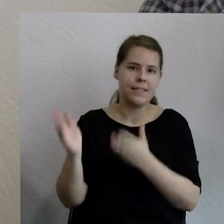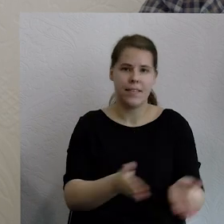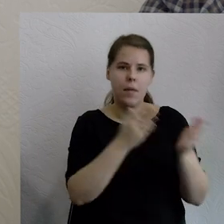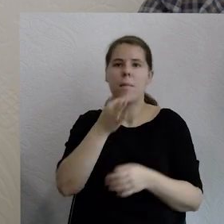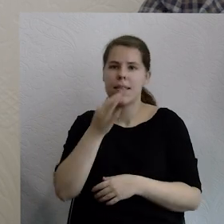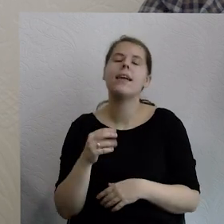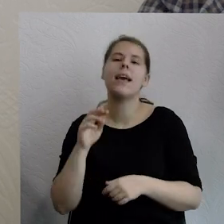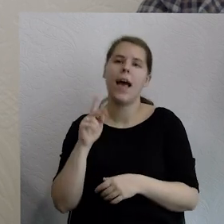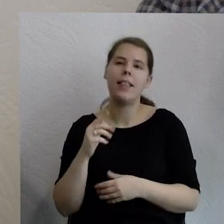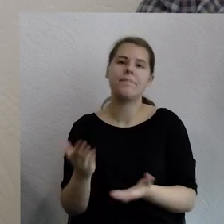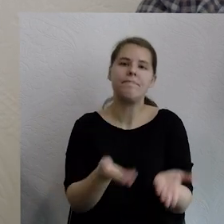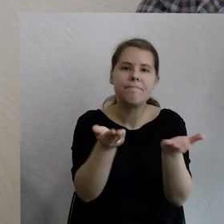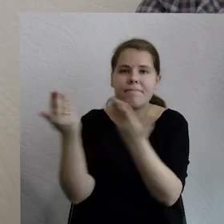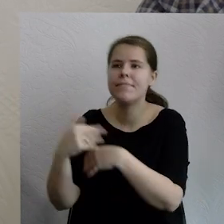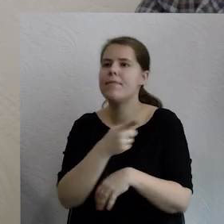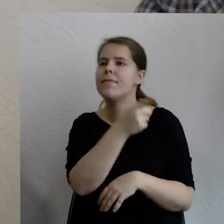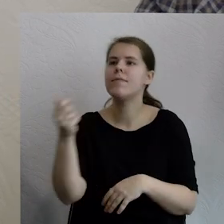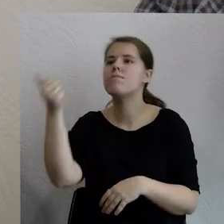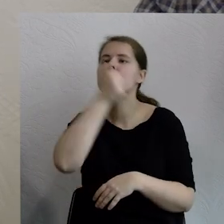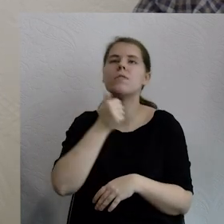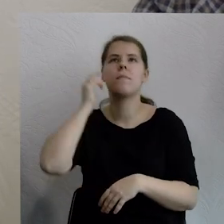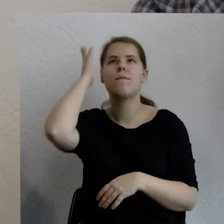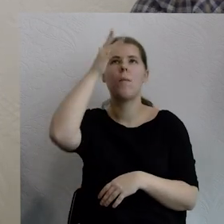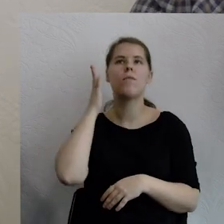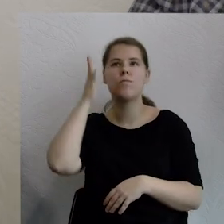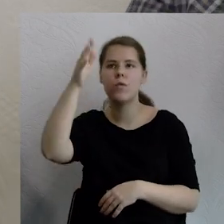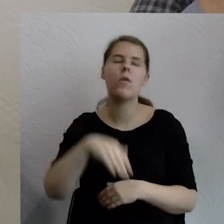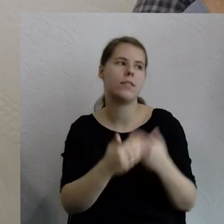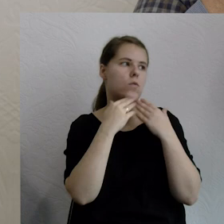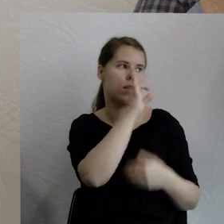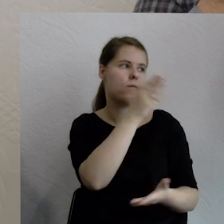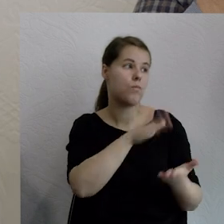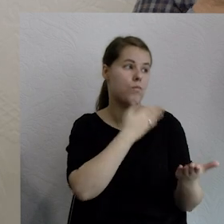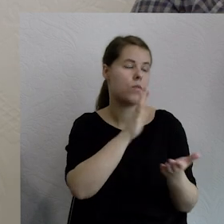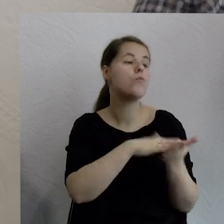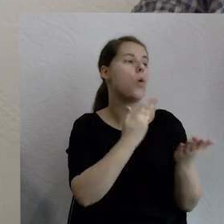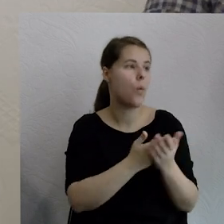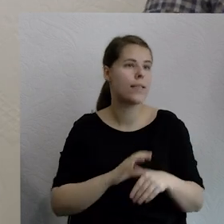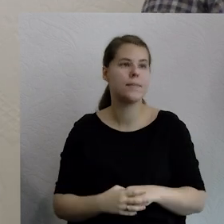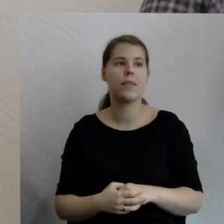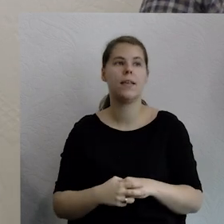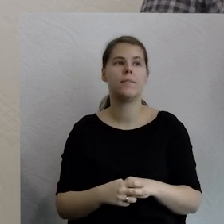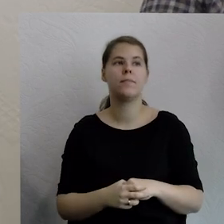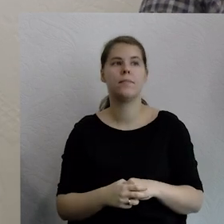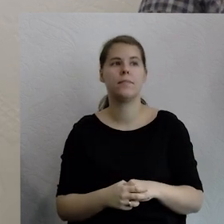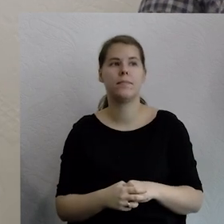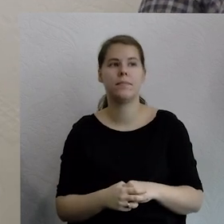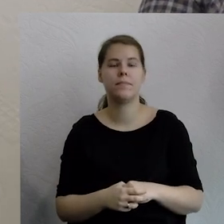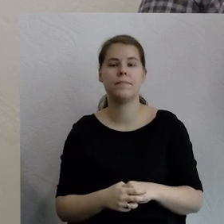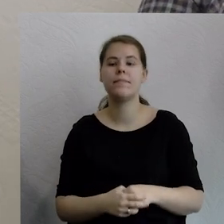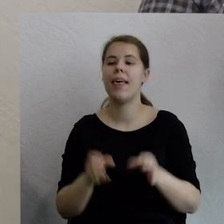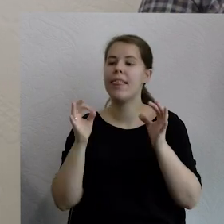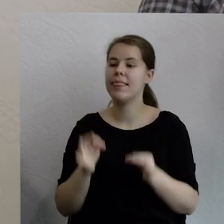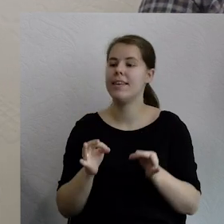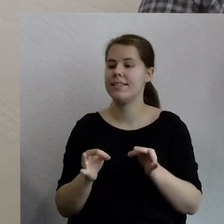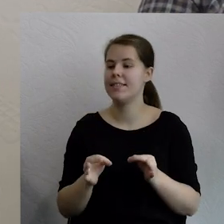takiego patrzenia w przyszłość. Dziękuję Ci za ten przykład. Teraz chciałbym skorzystać. Mamy ten przywilej z czasem, że możemy